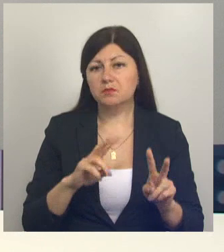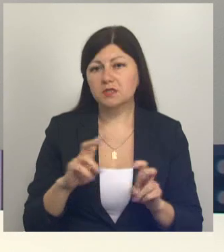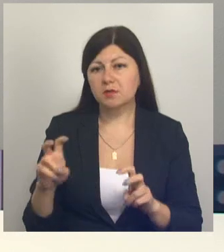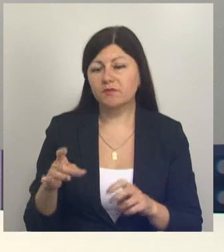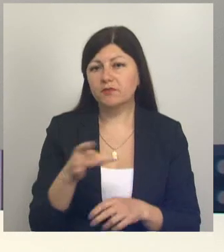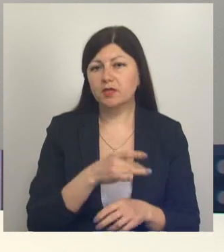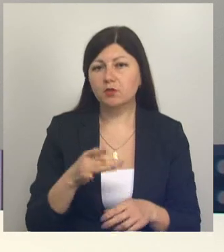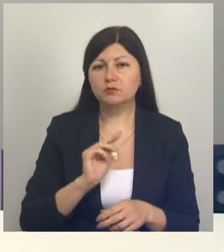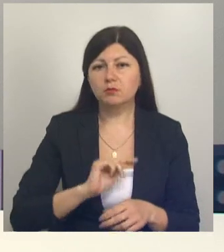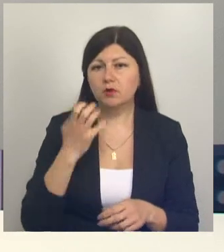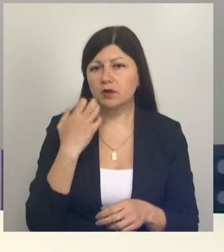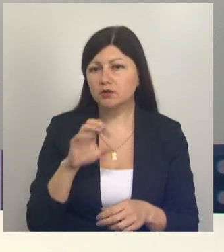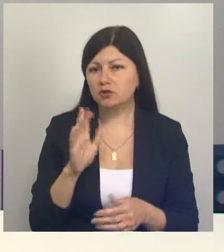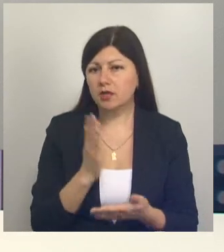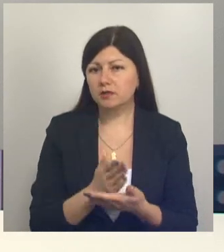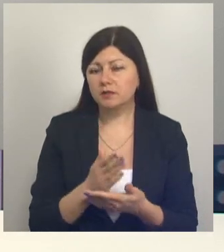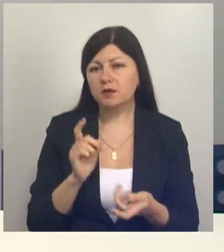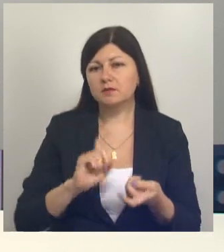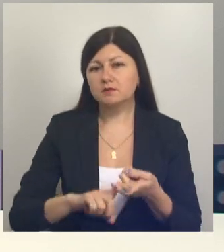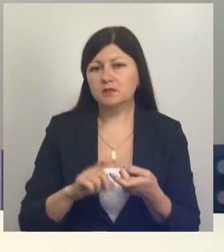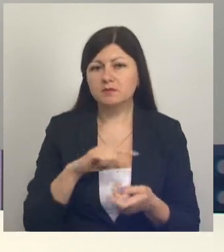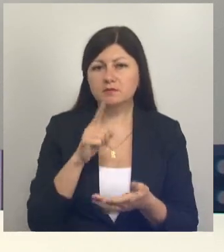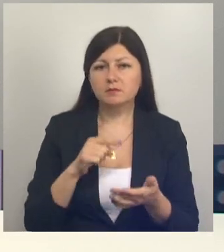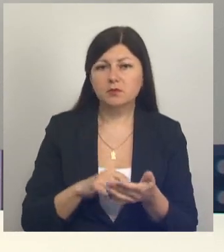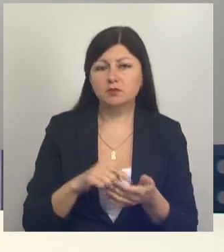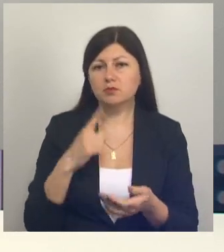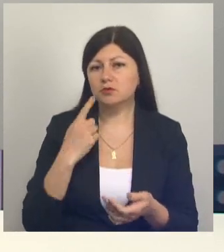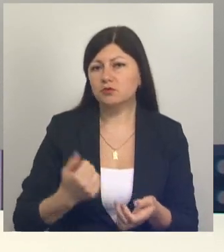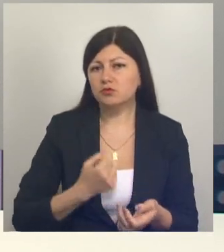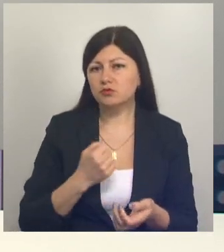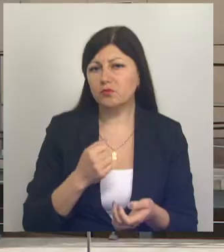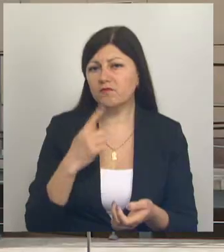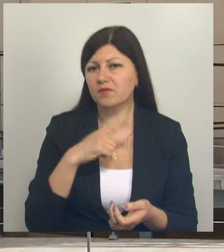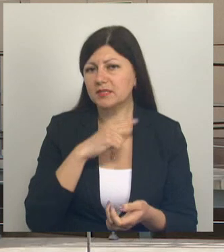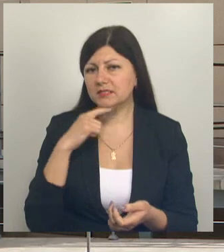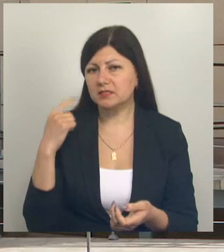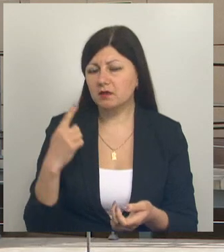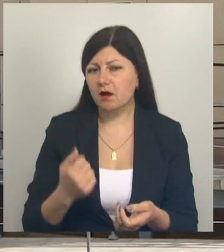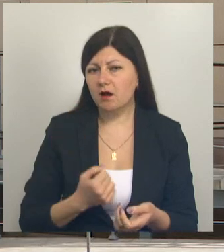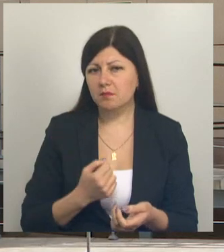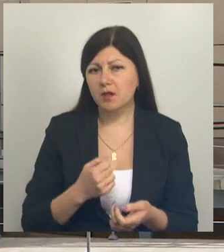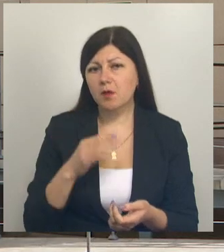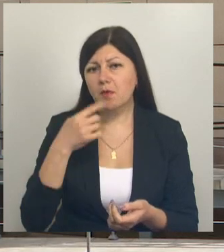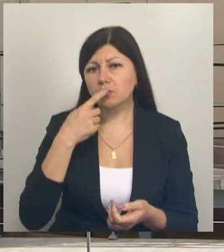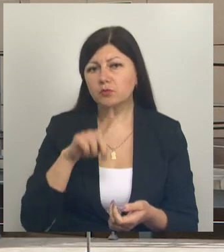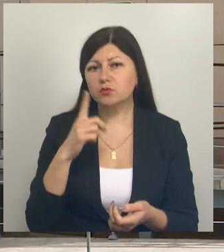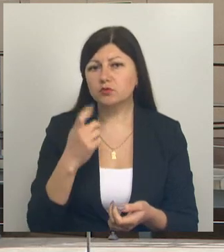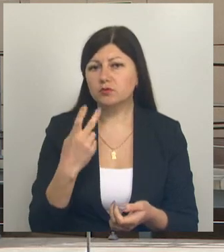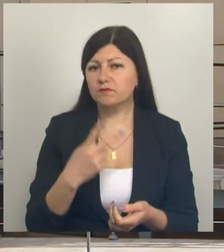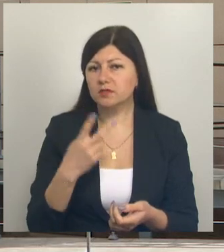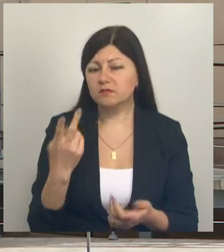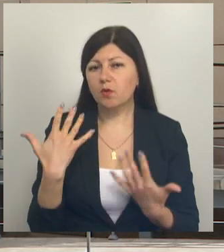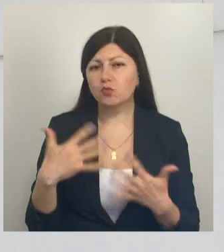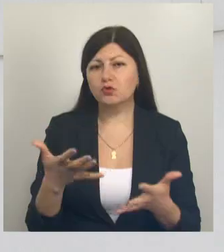регионе заработала горячая линия по вопросам, связанным с прохождением службы в российской армии. По номеру 122 уже